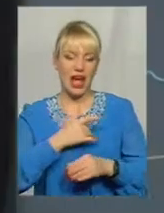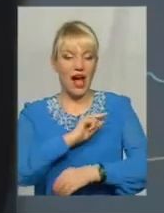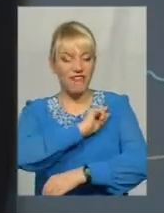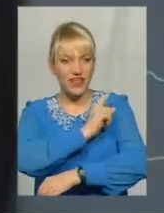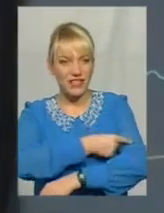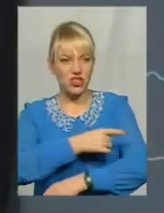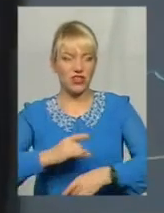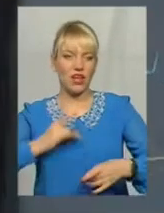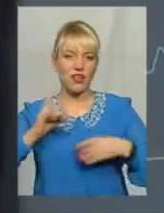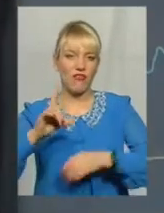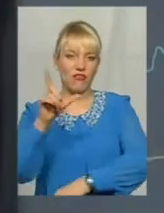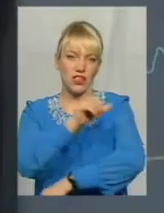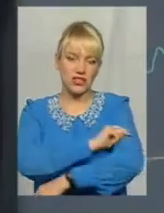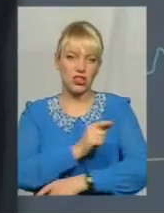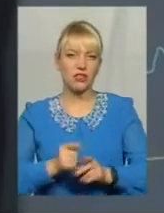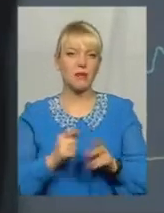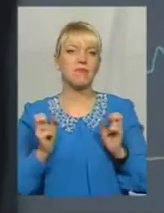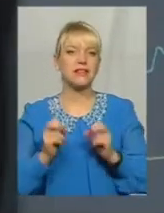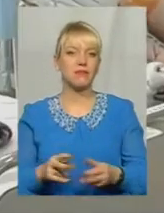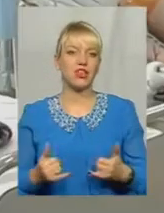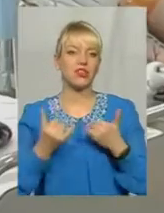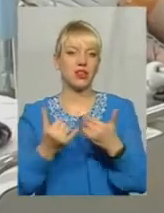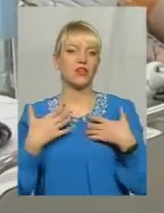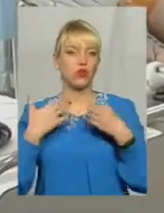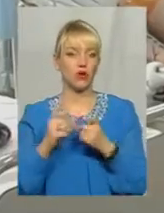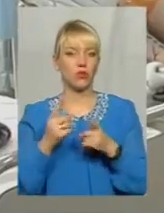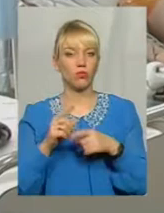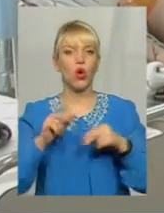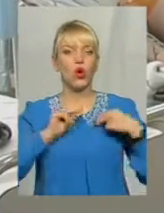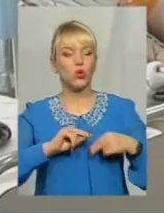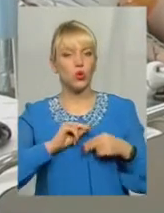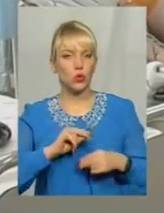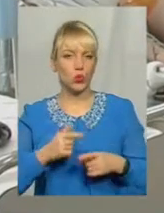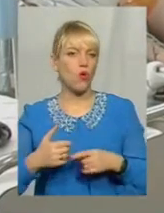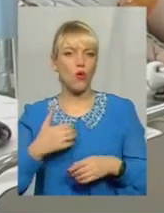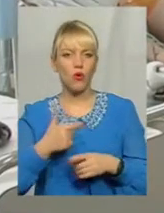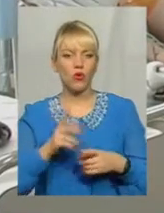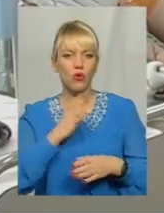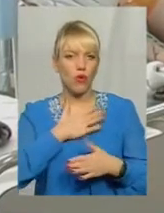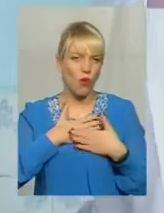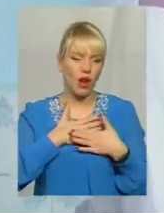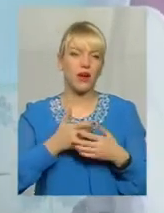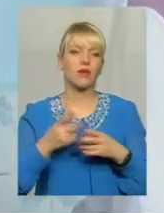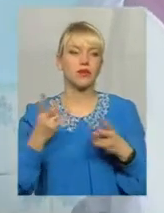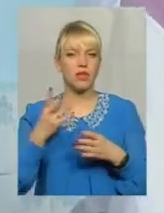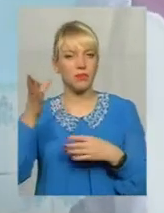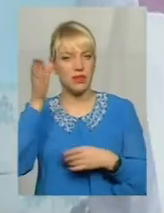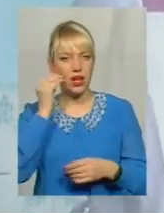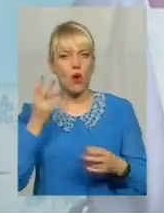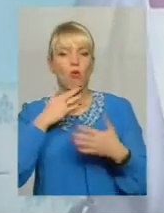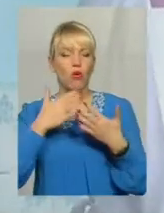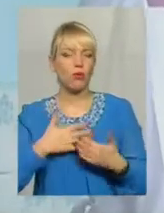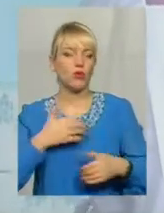виснаження вкрай небезпечне для здоров'я Тож, трудоголікам варто взяти на замітку. Навіть улюблена робота